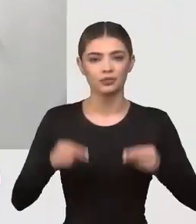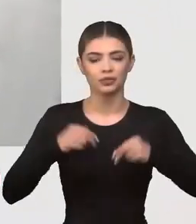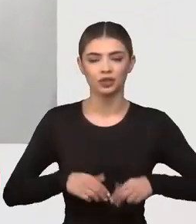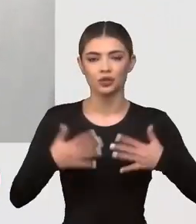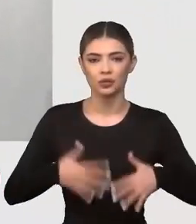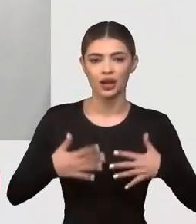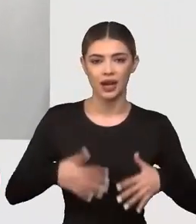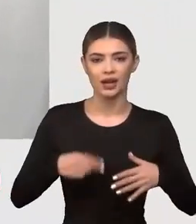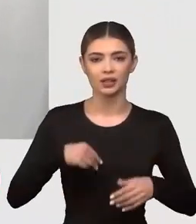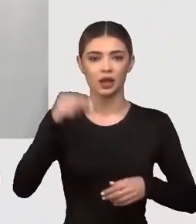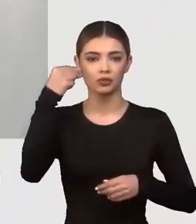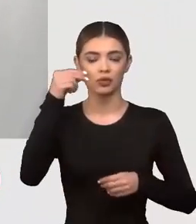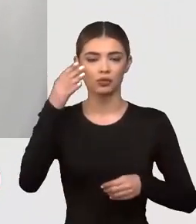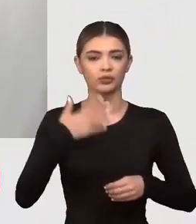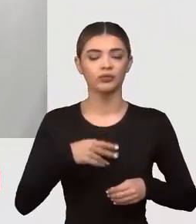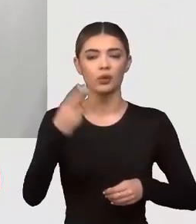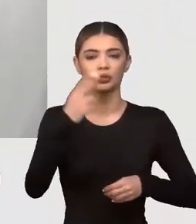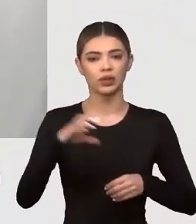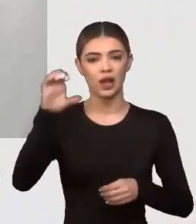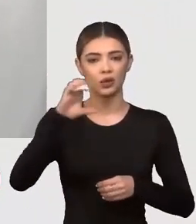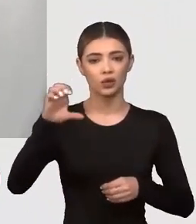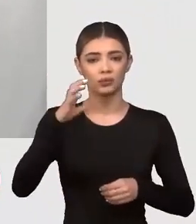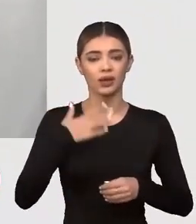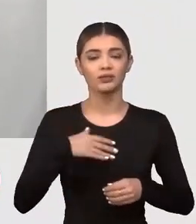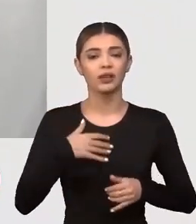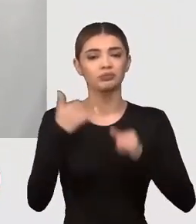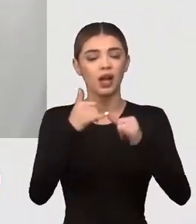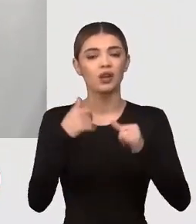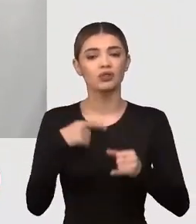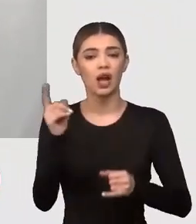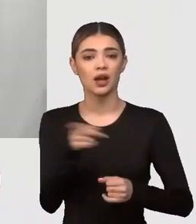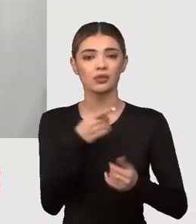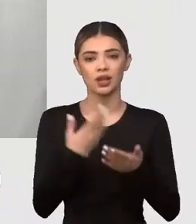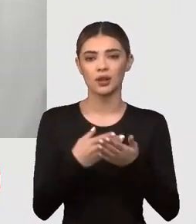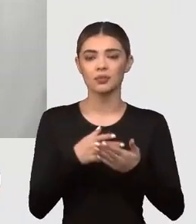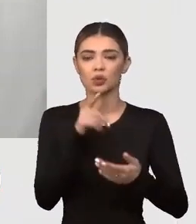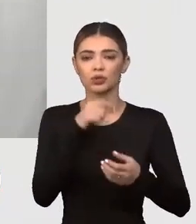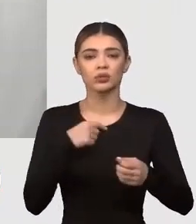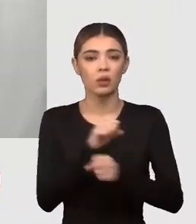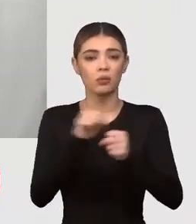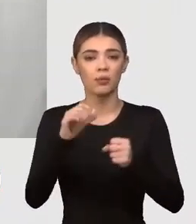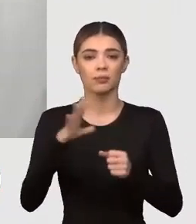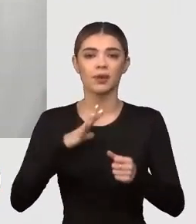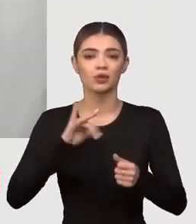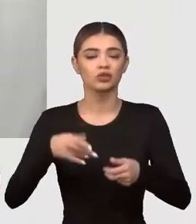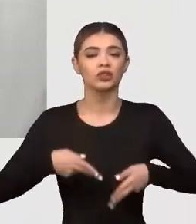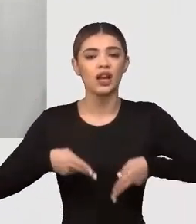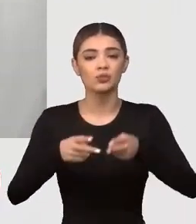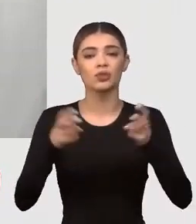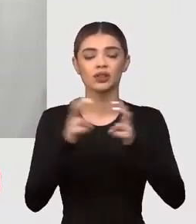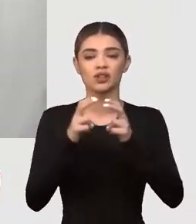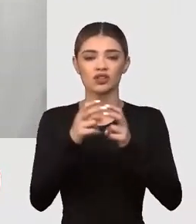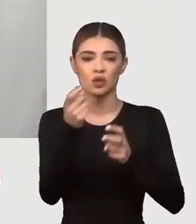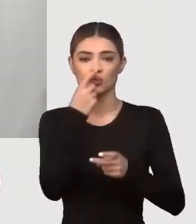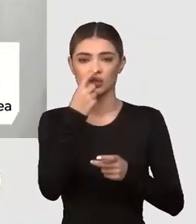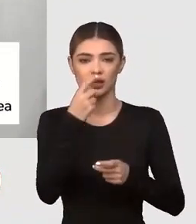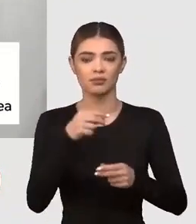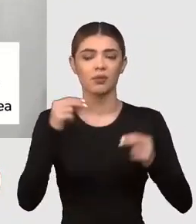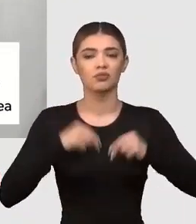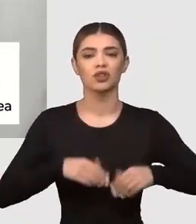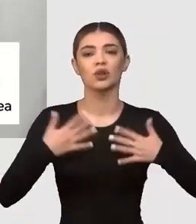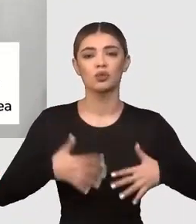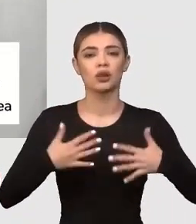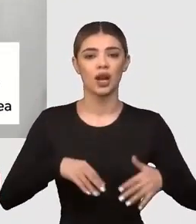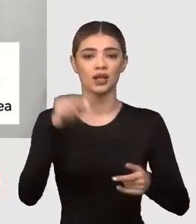Președintele ucrainean Volodymyr Zelensky cere ca Uniunea Europeană să introducă sancțiuni împotriva sectorului nuclear și a transporturilor de energie din Rusia.